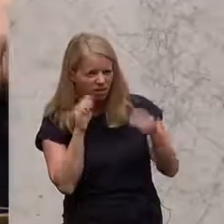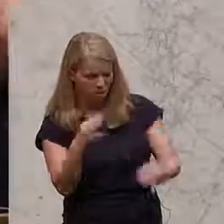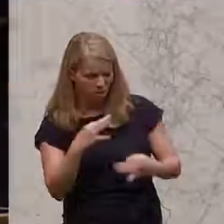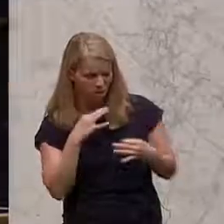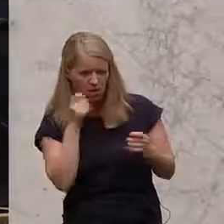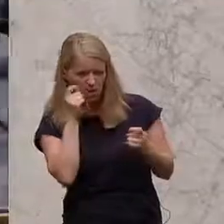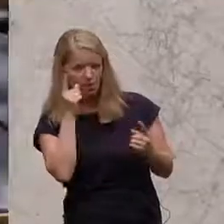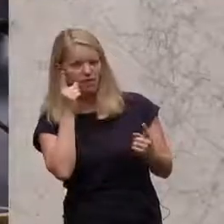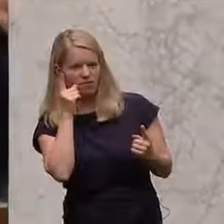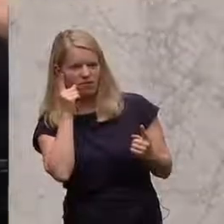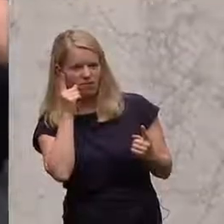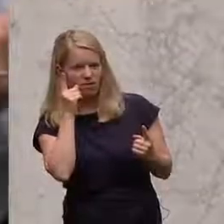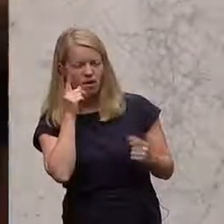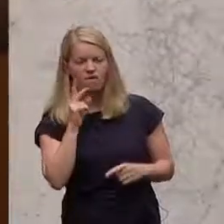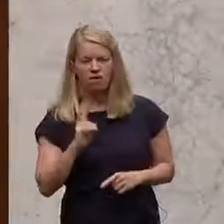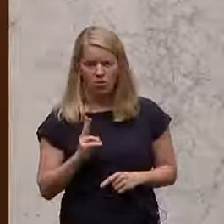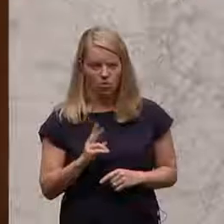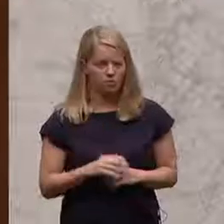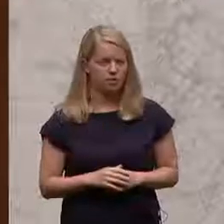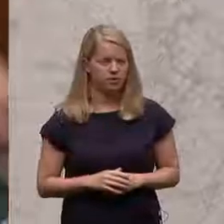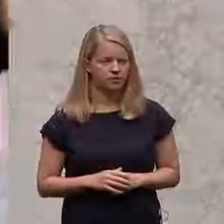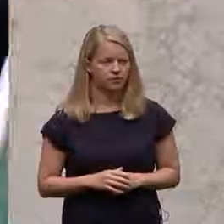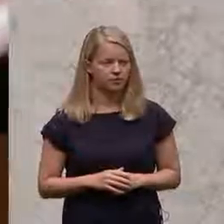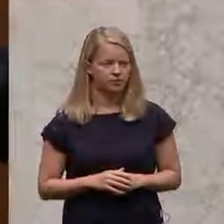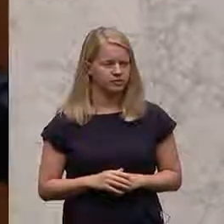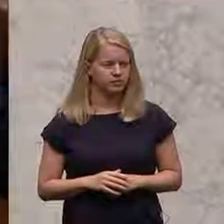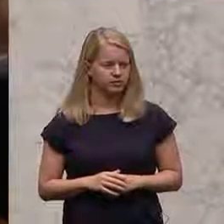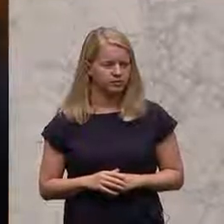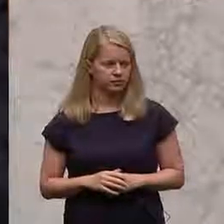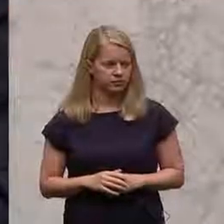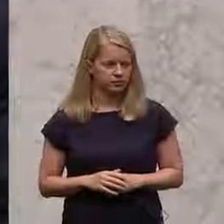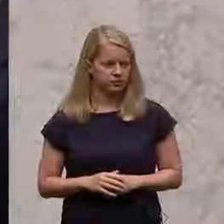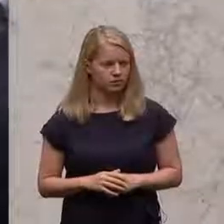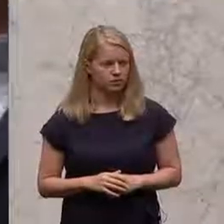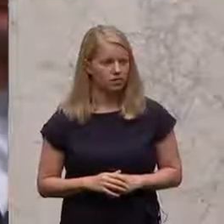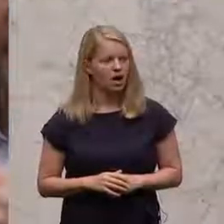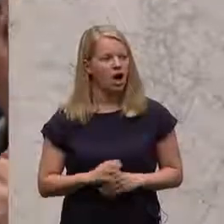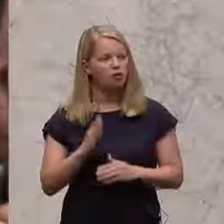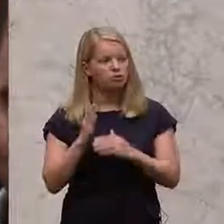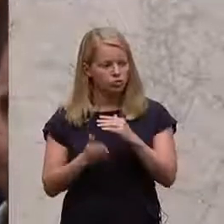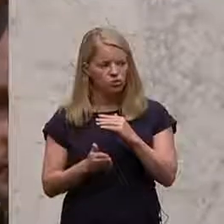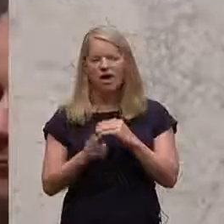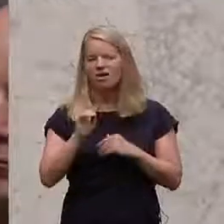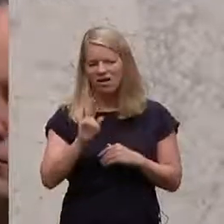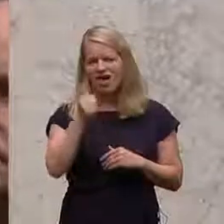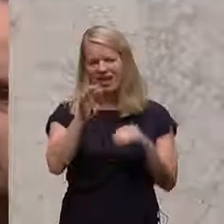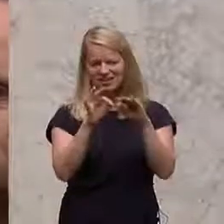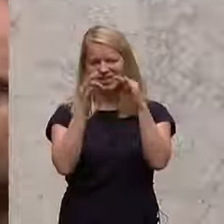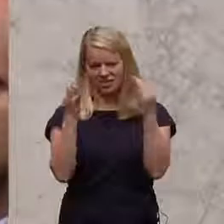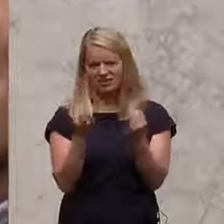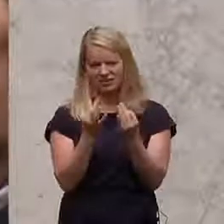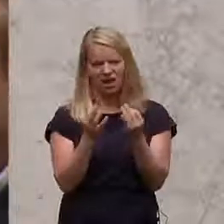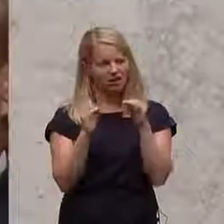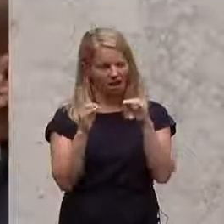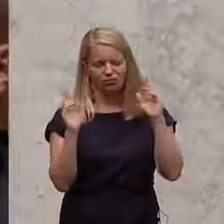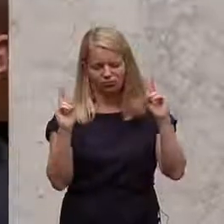schlussendlich, schlussendlich kann man es auf einen Satz reduzieren. Genau. Du hast gesagt,